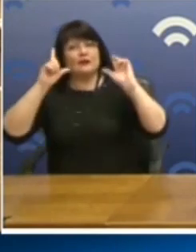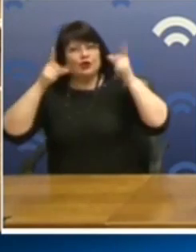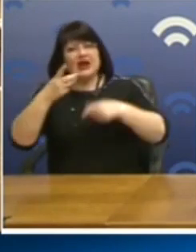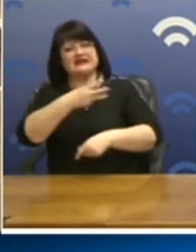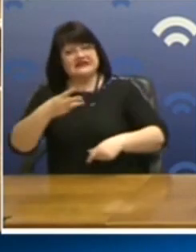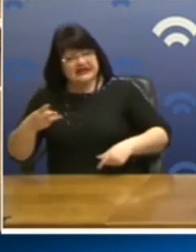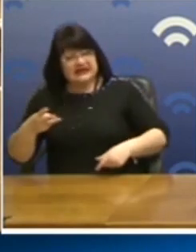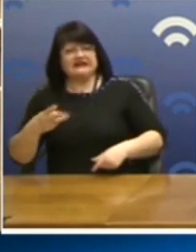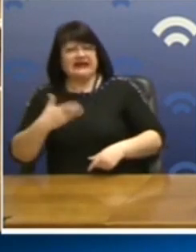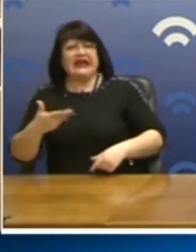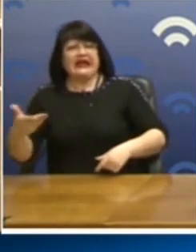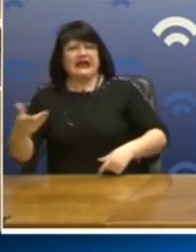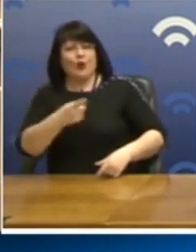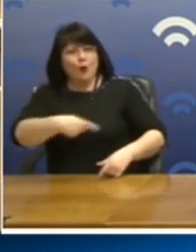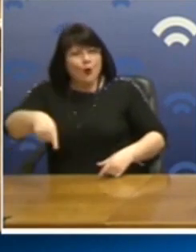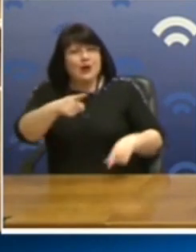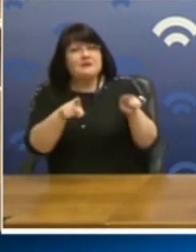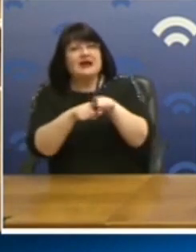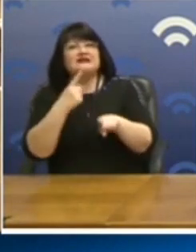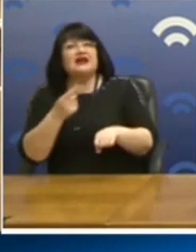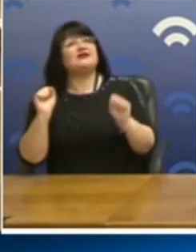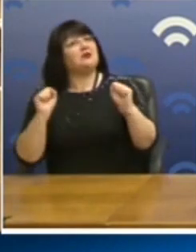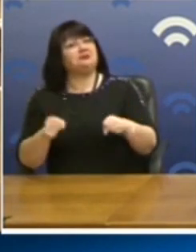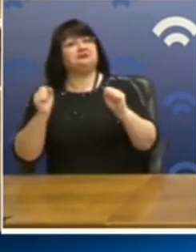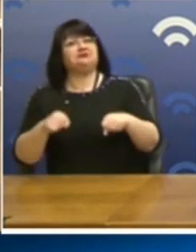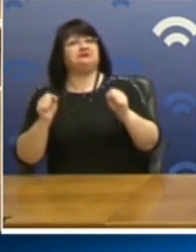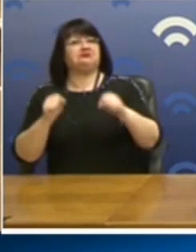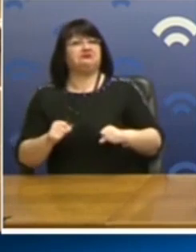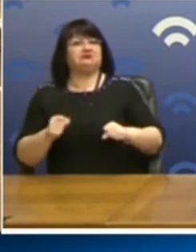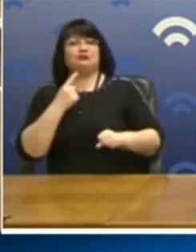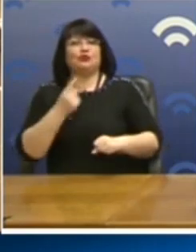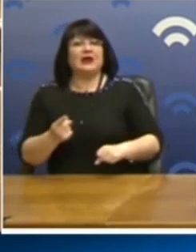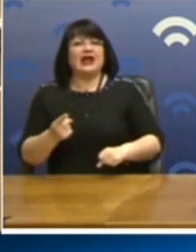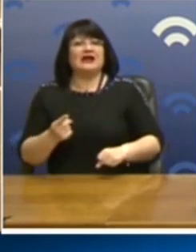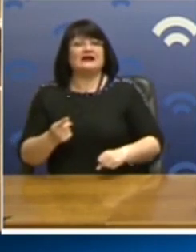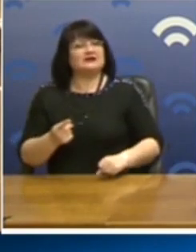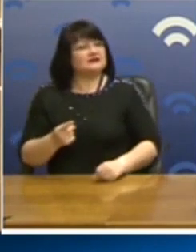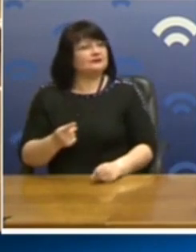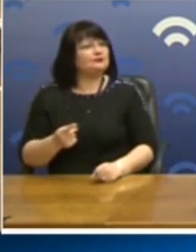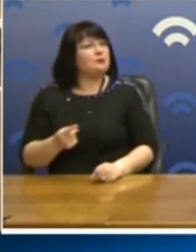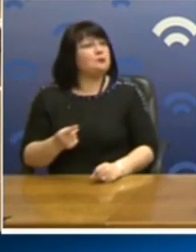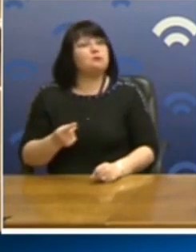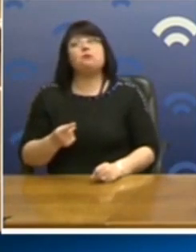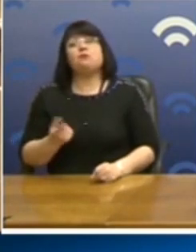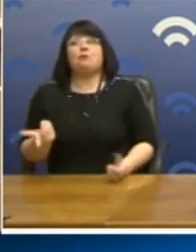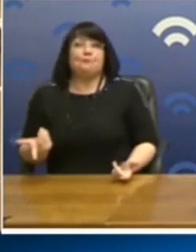ΣΥΡΙΖΑ κλπ, μαζί με τη διαφημιζόμενη, πολυδιαφημιζόμενη